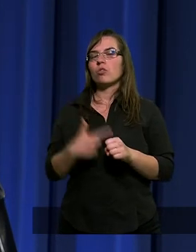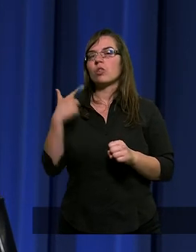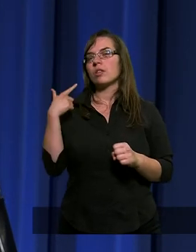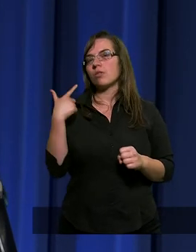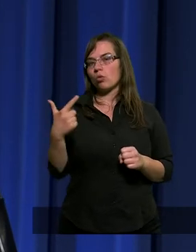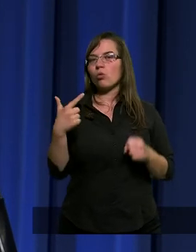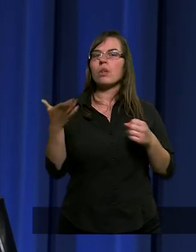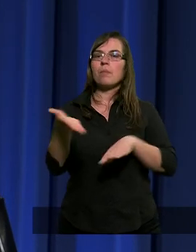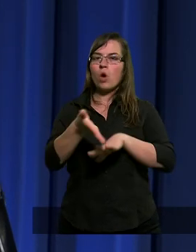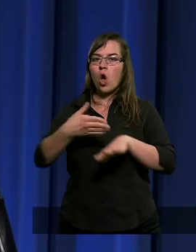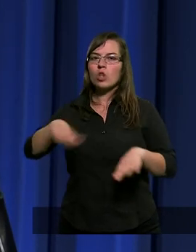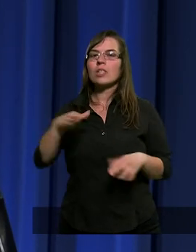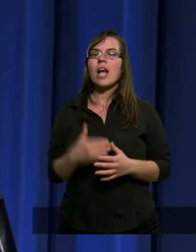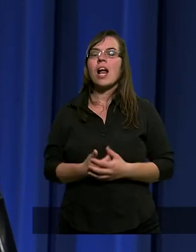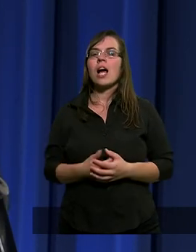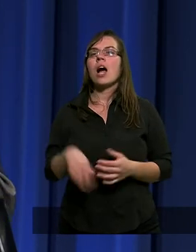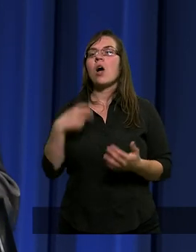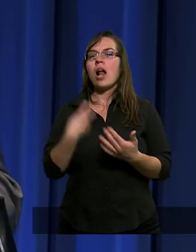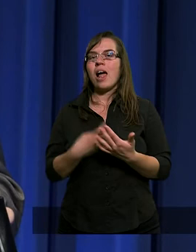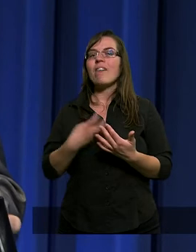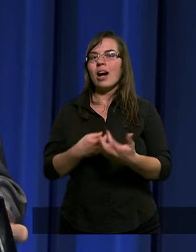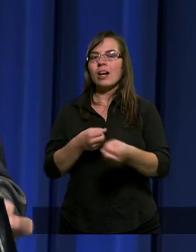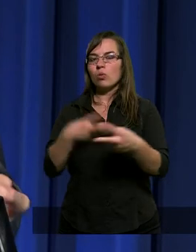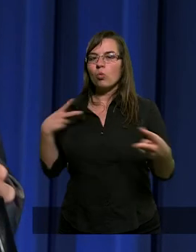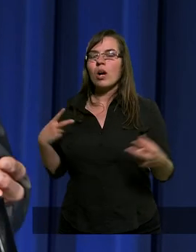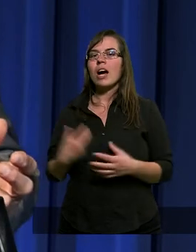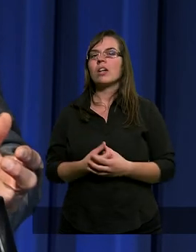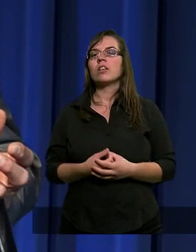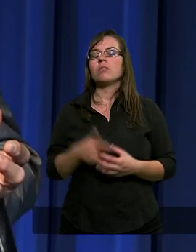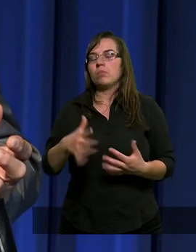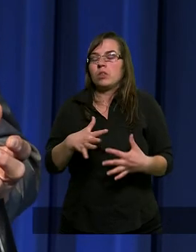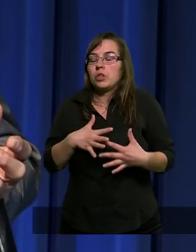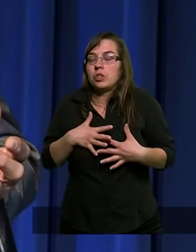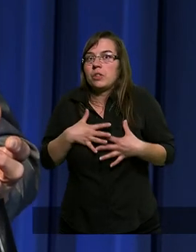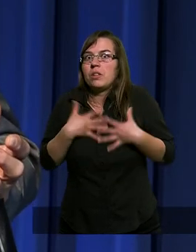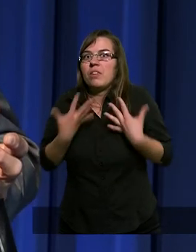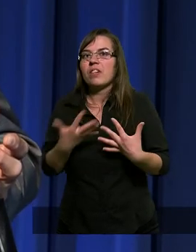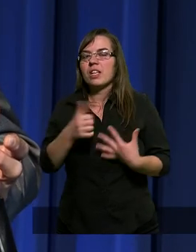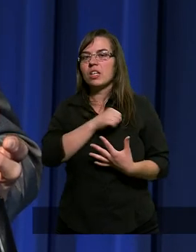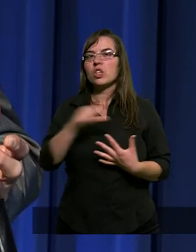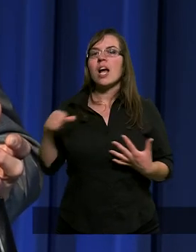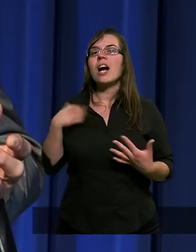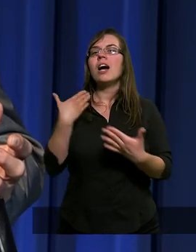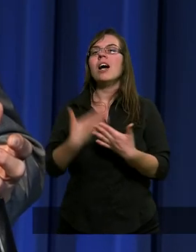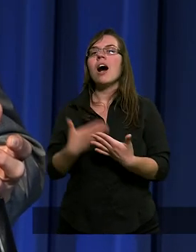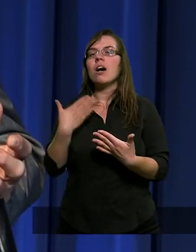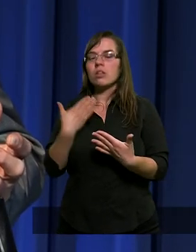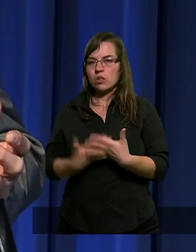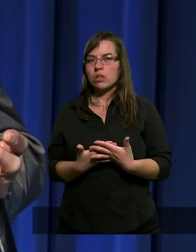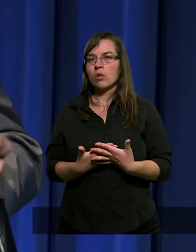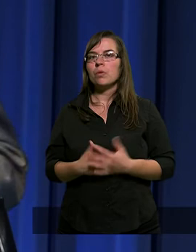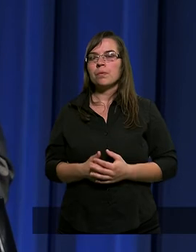dwudziestym drugim rozdziale Ewangelia Łukasza, bo się dziwili dlaczego